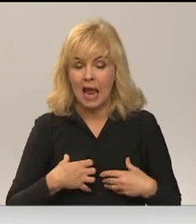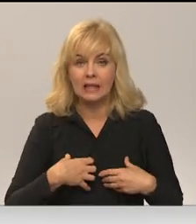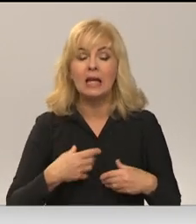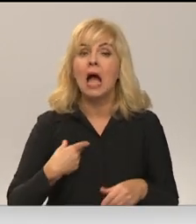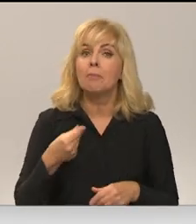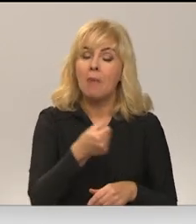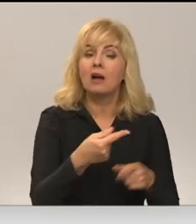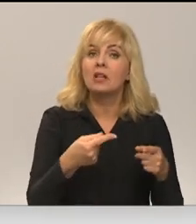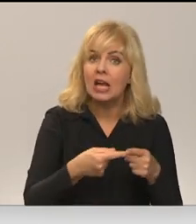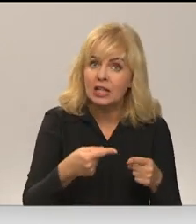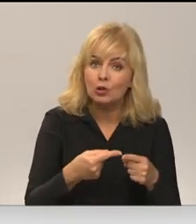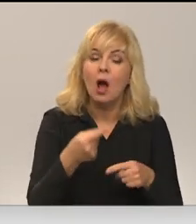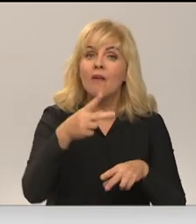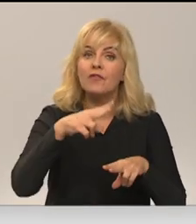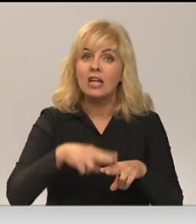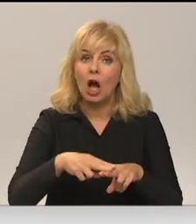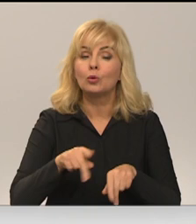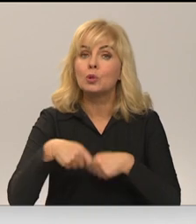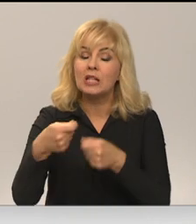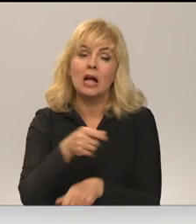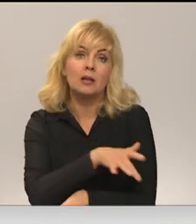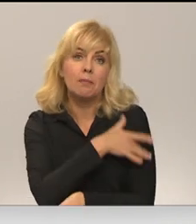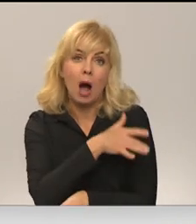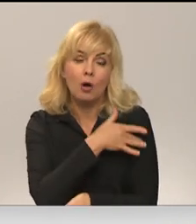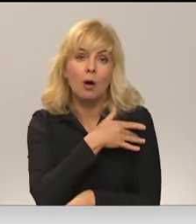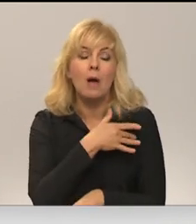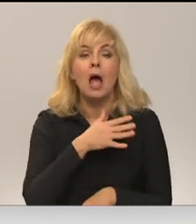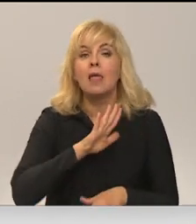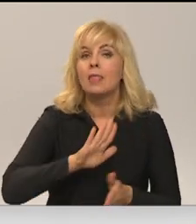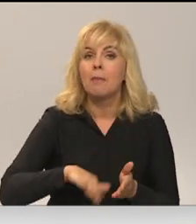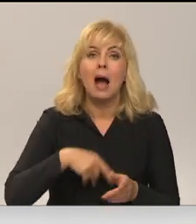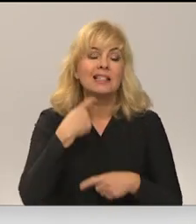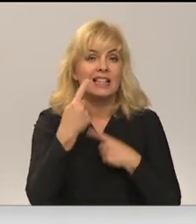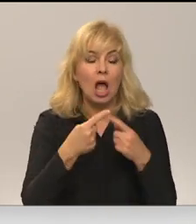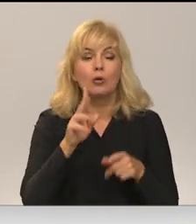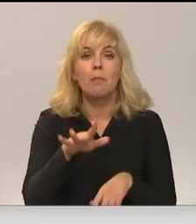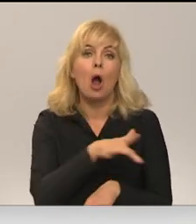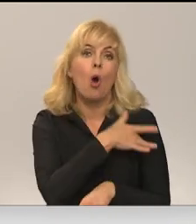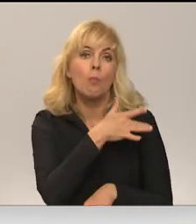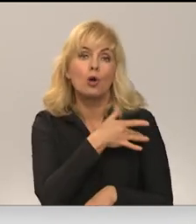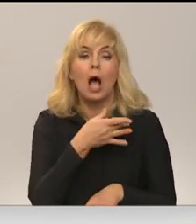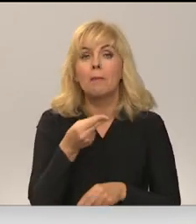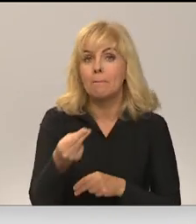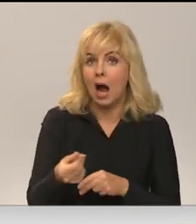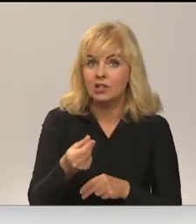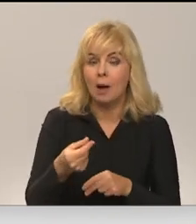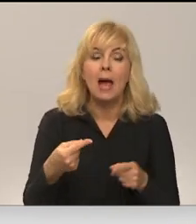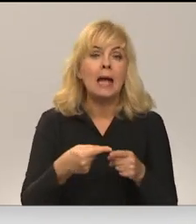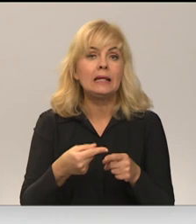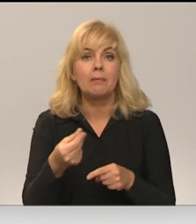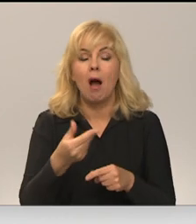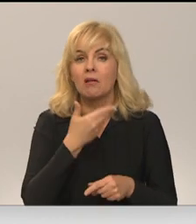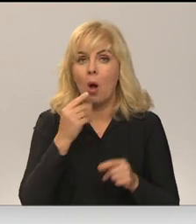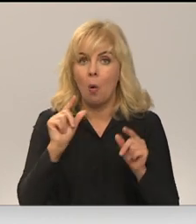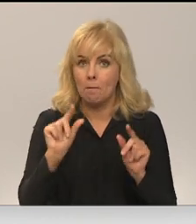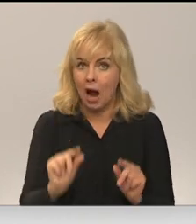jāmaksā īras maksa par vietu, kur sniedzam pakalpojumu, nemaznerinājot par to, ka jāmaksā komunālajie maksājumi. Īras maksa nav maza,